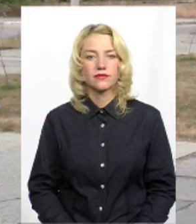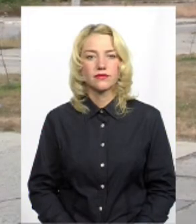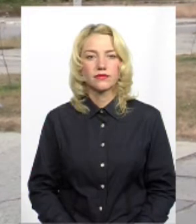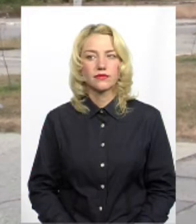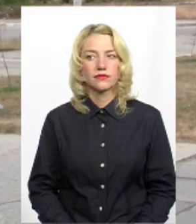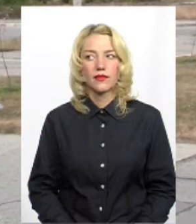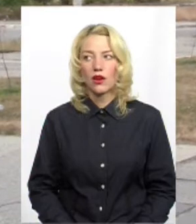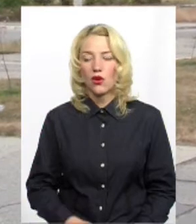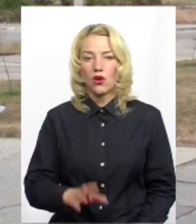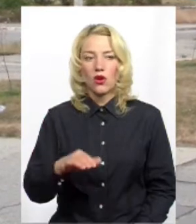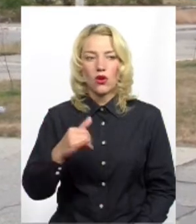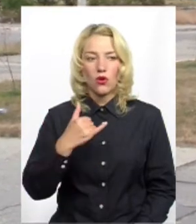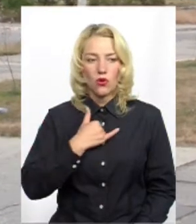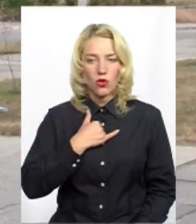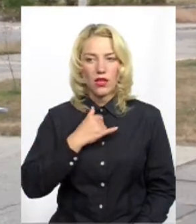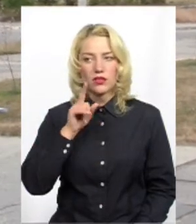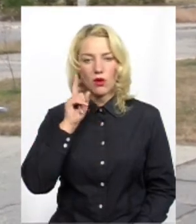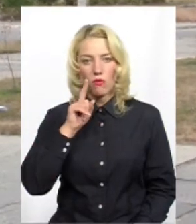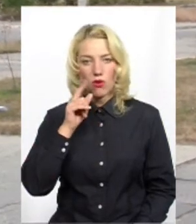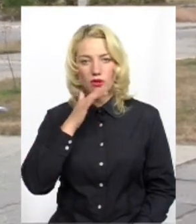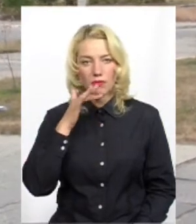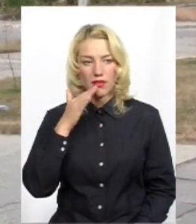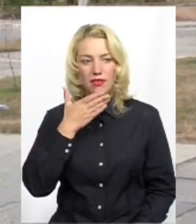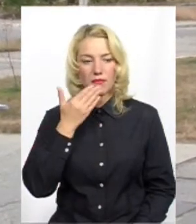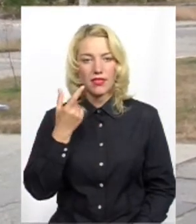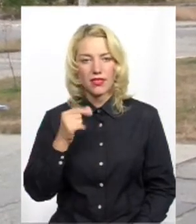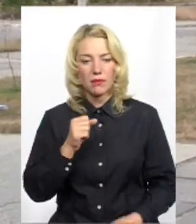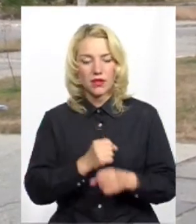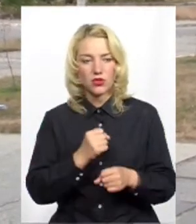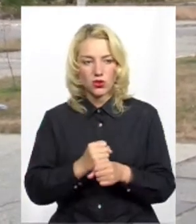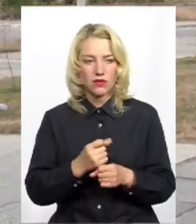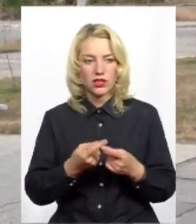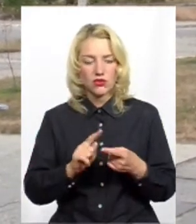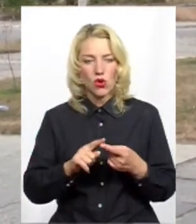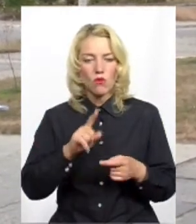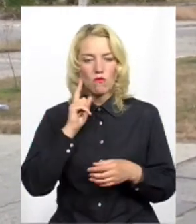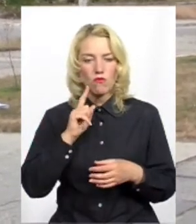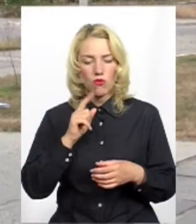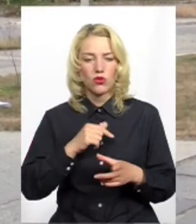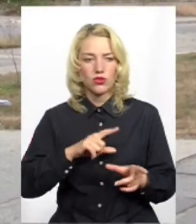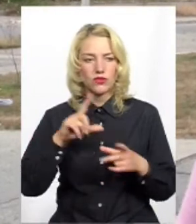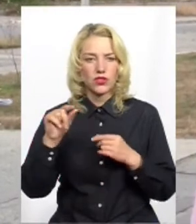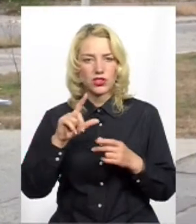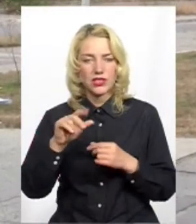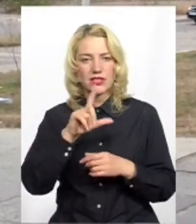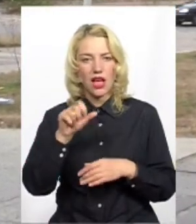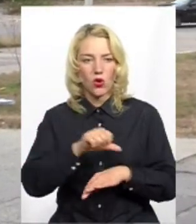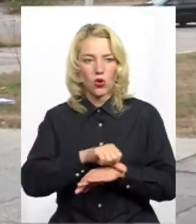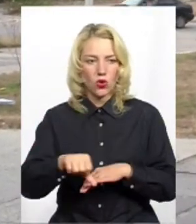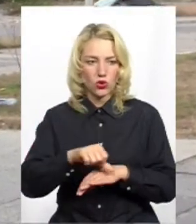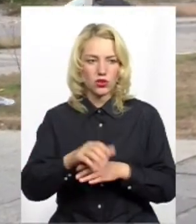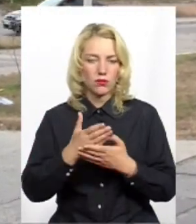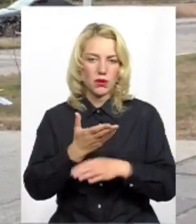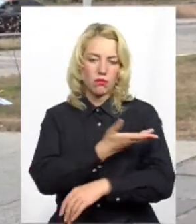У нас молоді багато, а їм немає де працювати. За того всього молодь у нас виїжджає за кордон, в